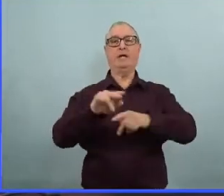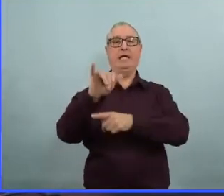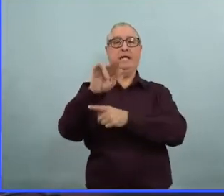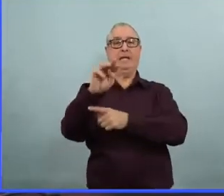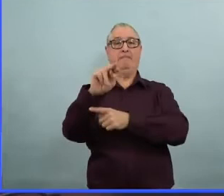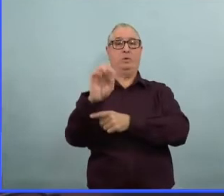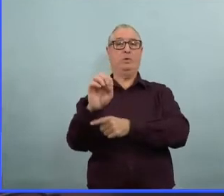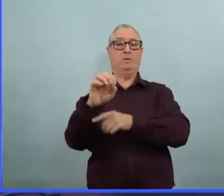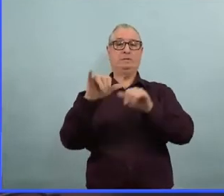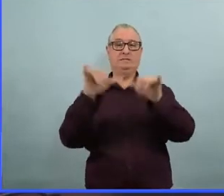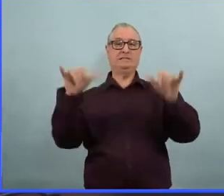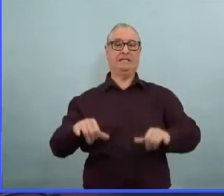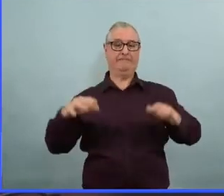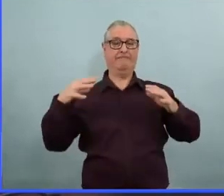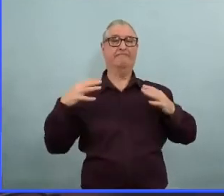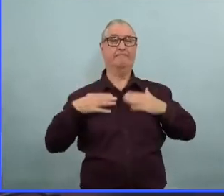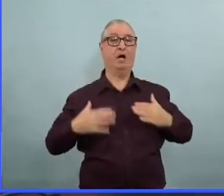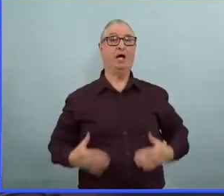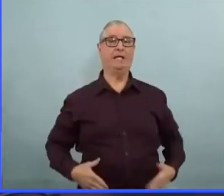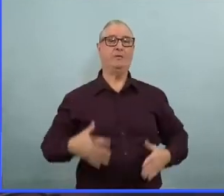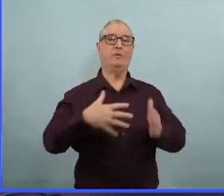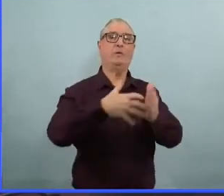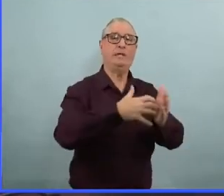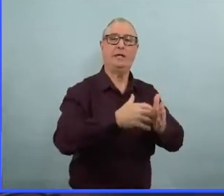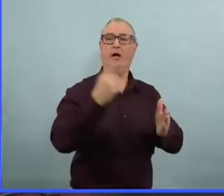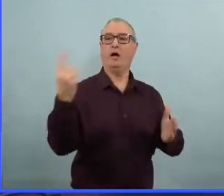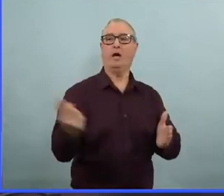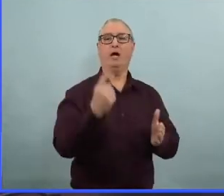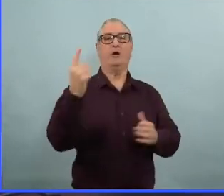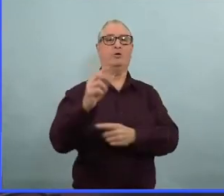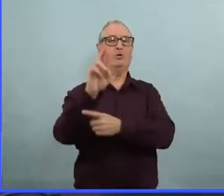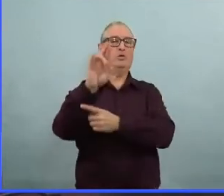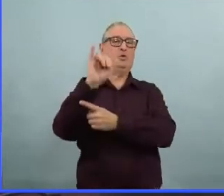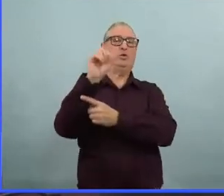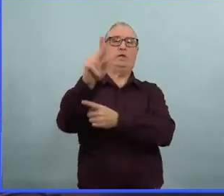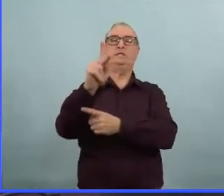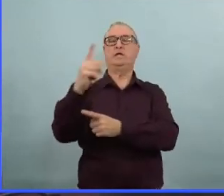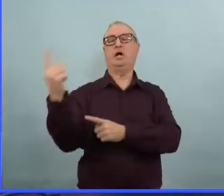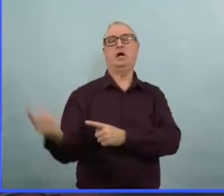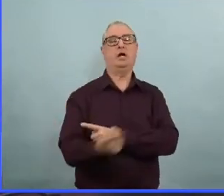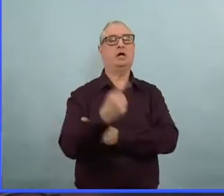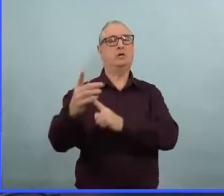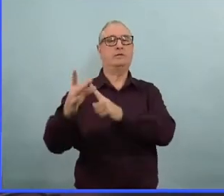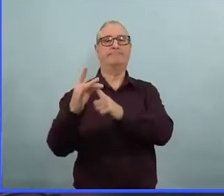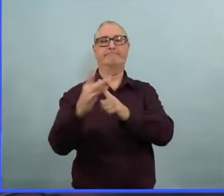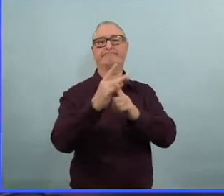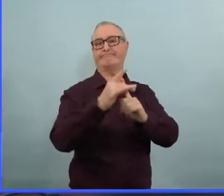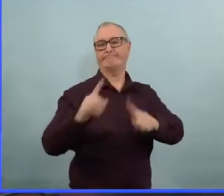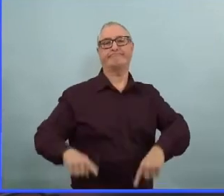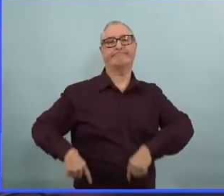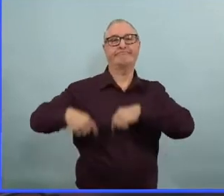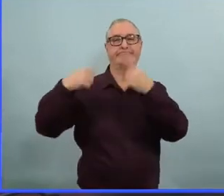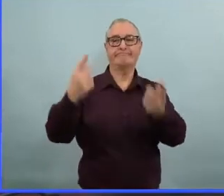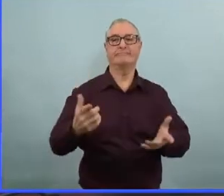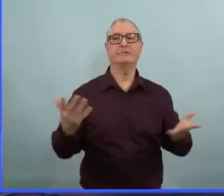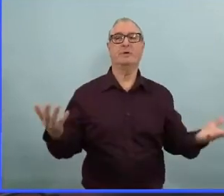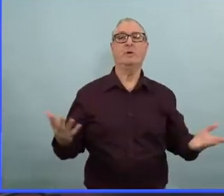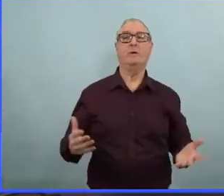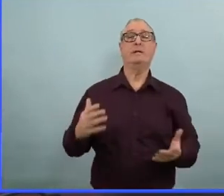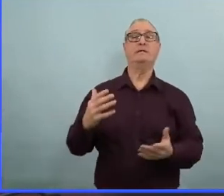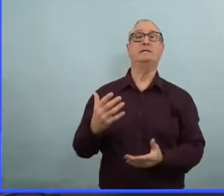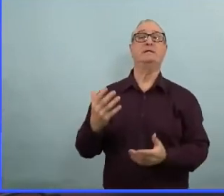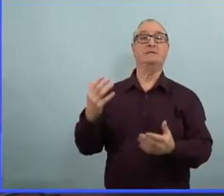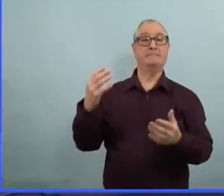Nous avons beaucoup de mesures en place à l'heure actuelle. Donc, on demande, bien sûr, vérifier l'état de